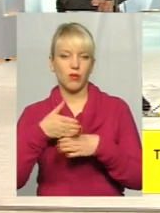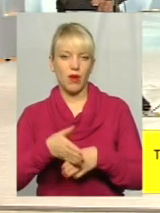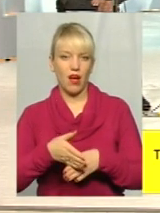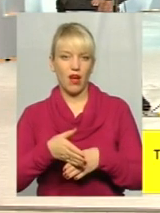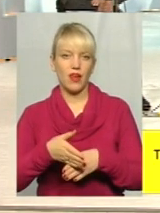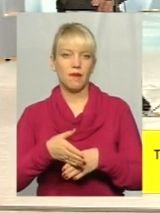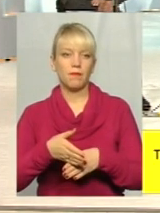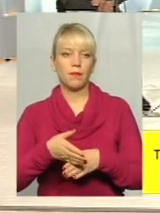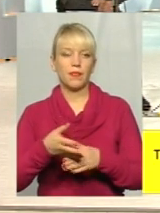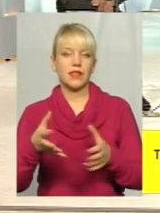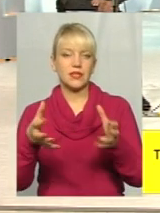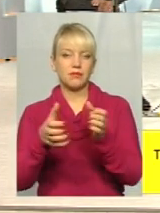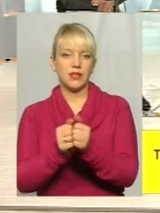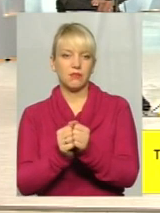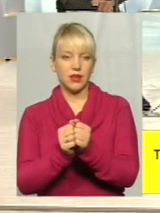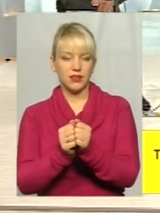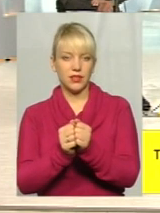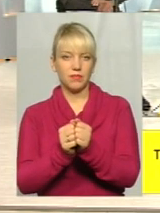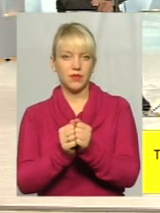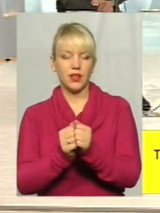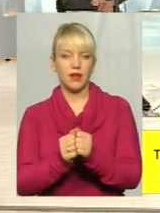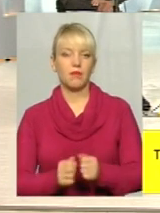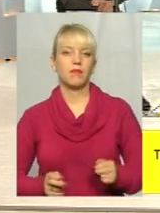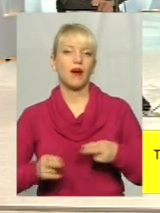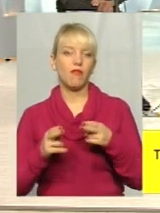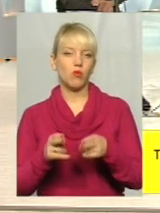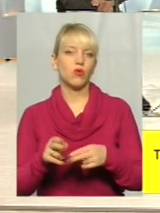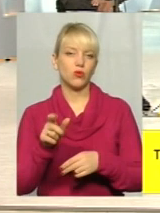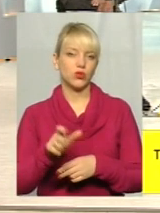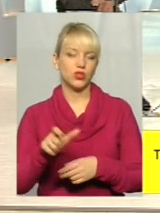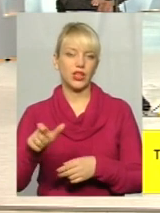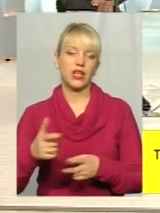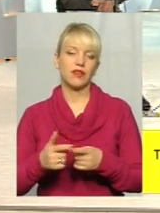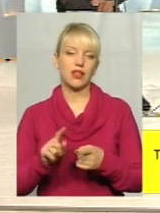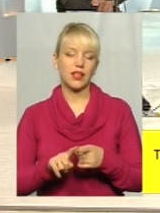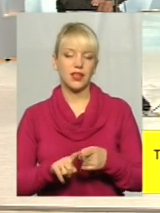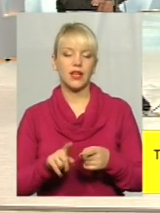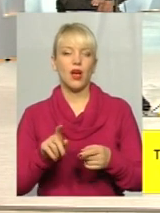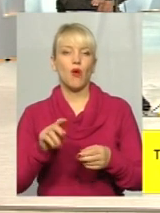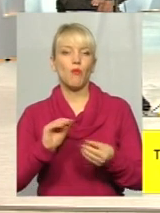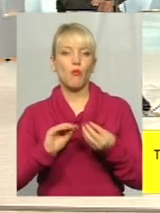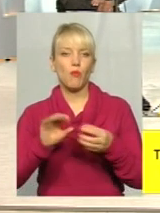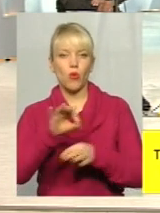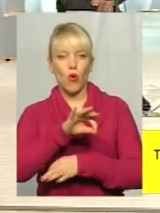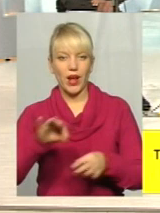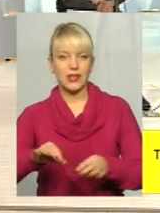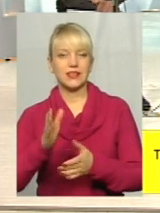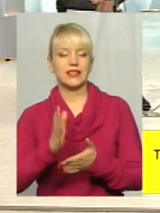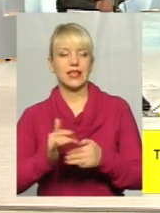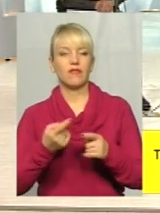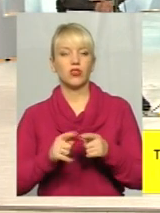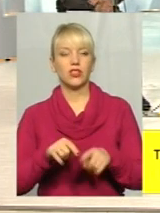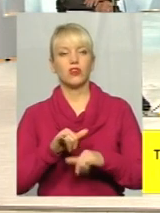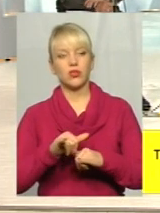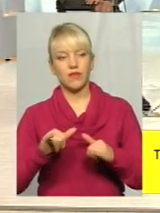вже розловити правопорушників. Такі проекти є, вони розвиваються, але сподіваємось,